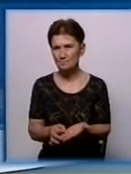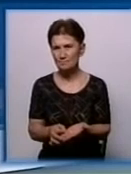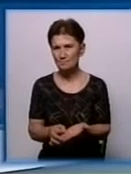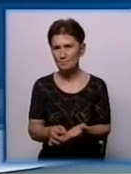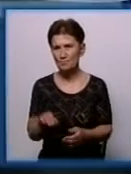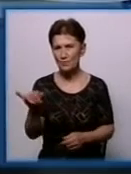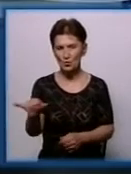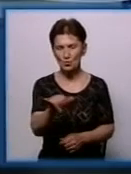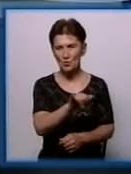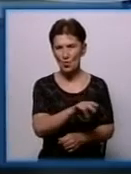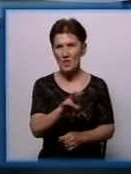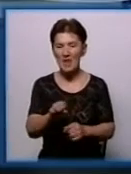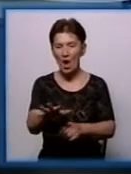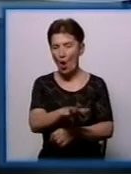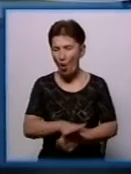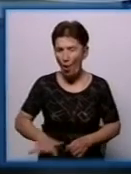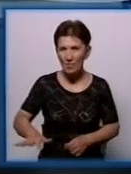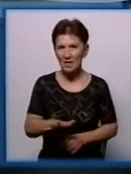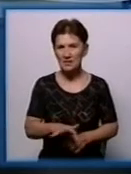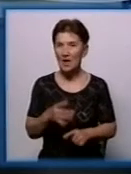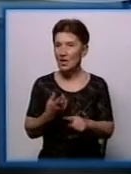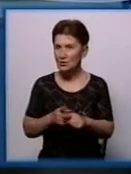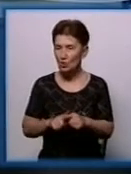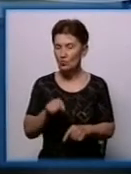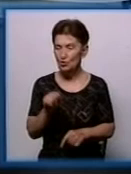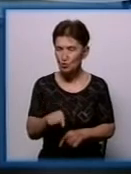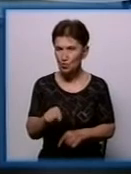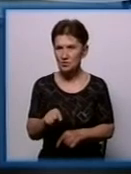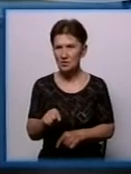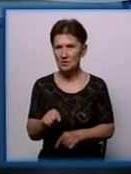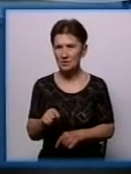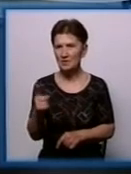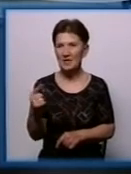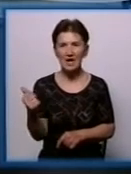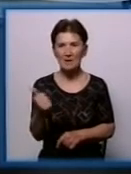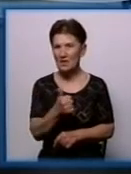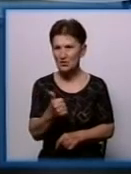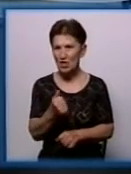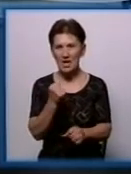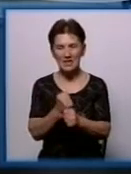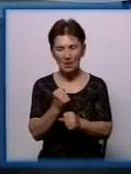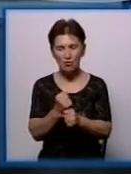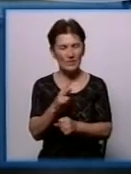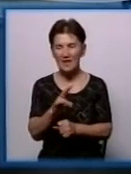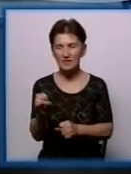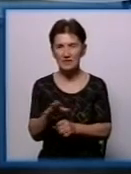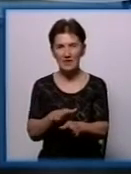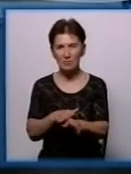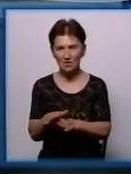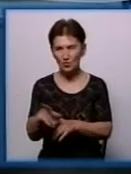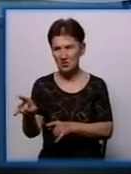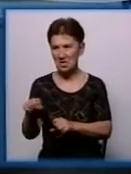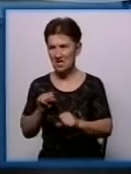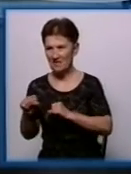нього на об'єкті, виконання їх. Тому тут бачається те, що робота не проводиться від керівництва, ніхто не